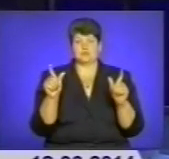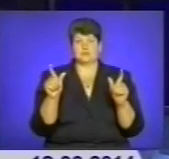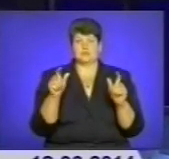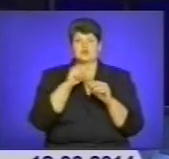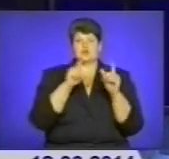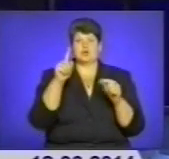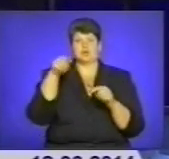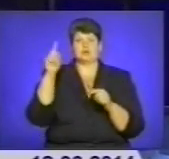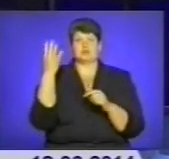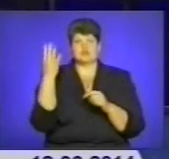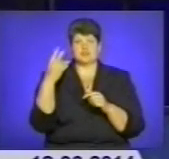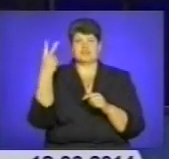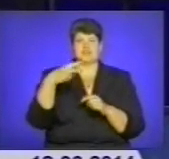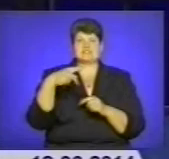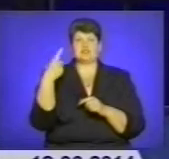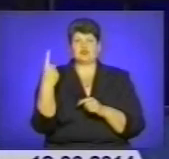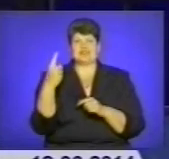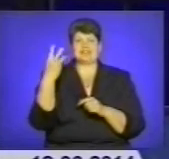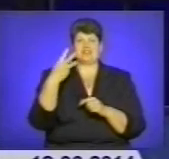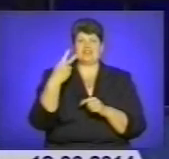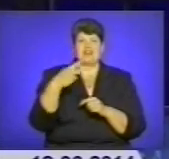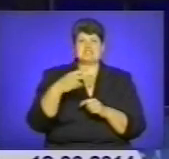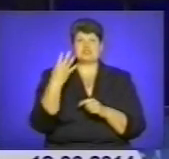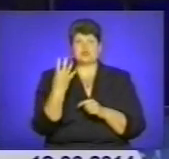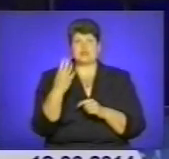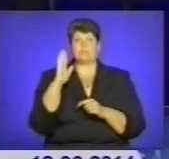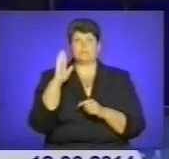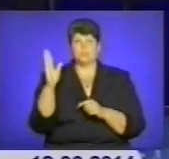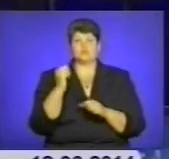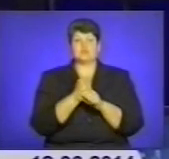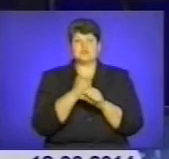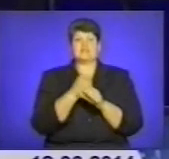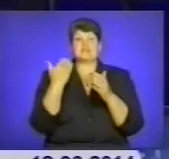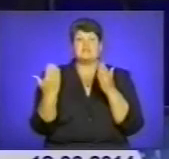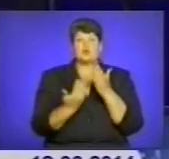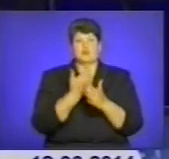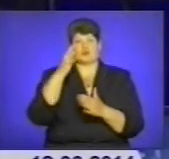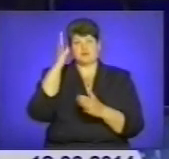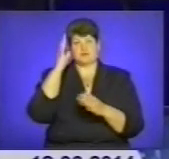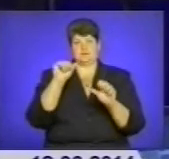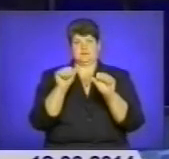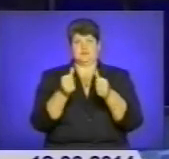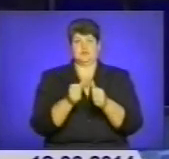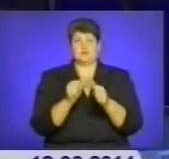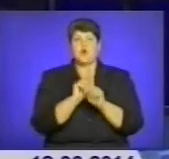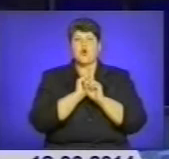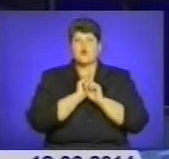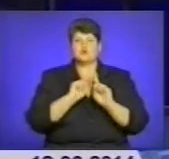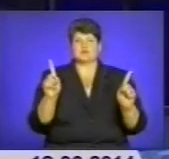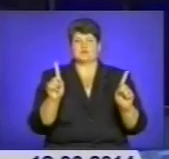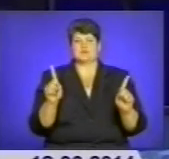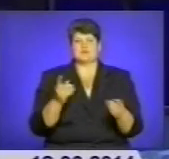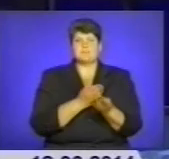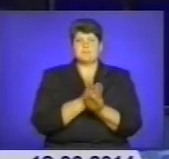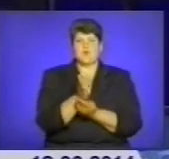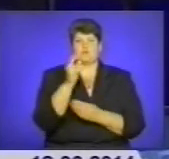школа номер 4, 21 і 24, будуть працювати у новому освітянському форматі. Про особливості профільного навчання,